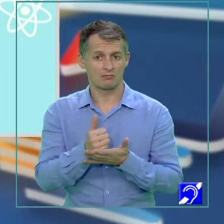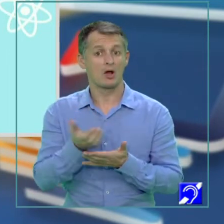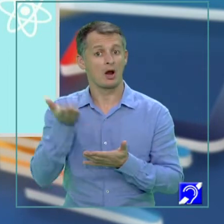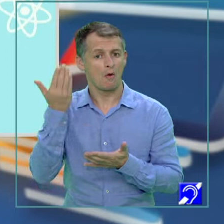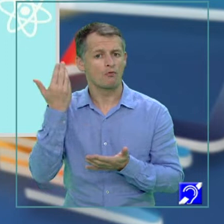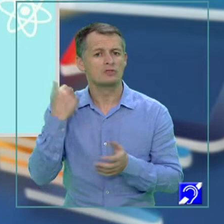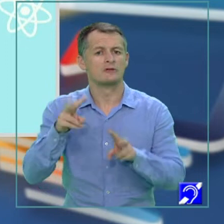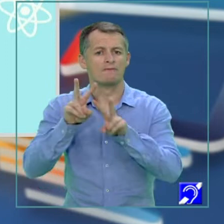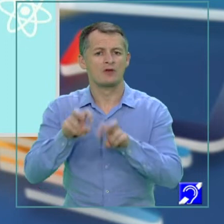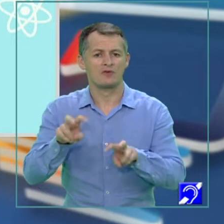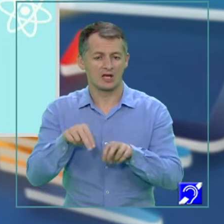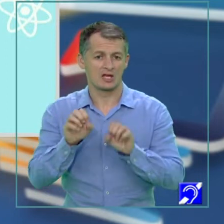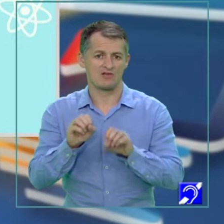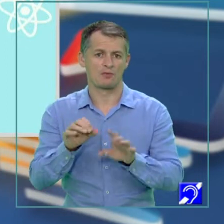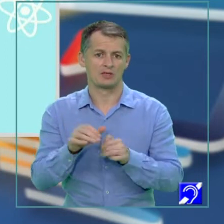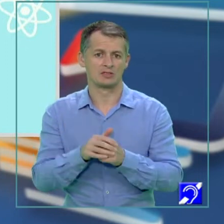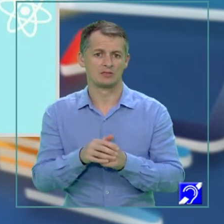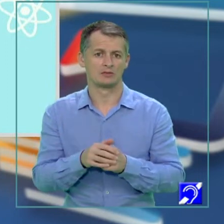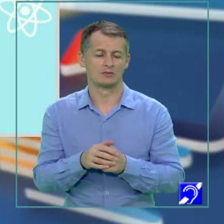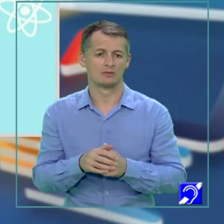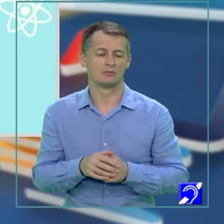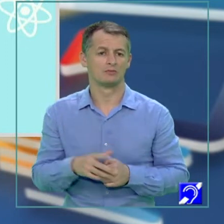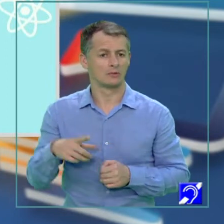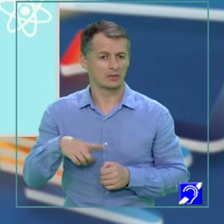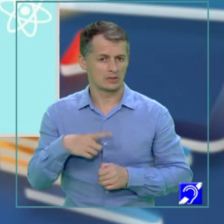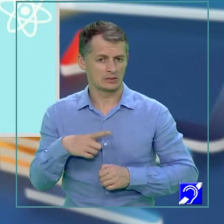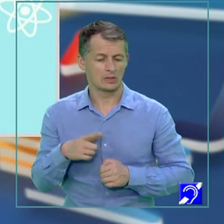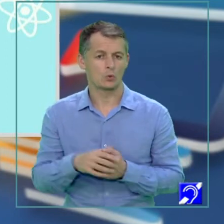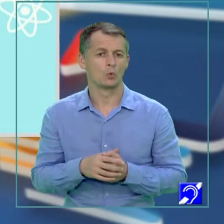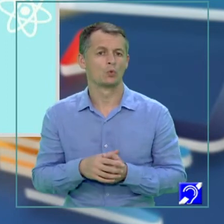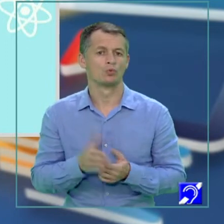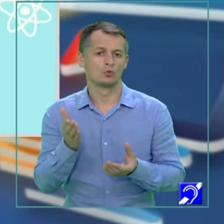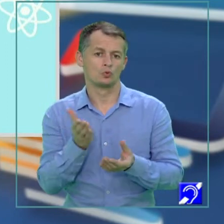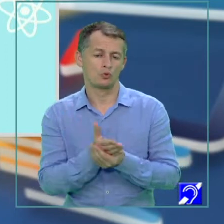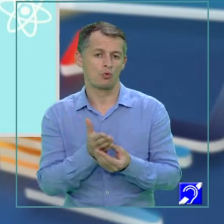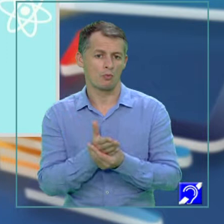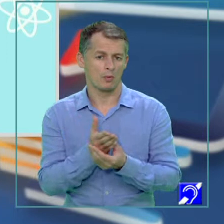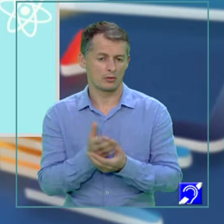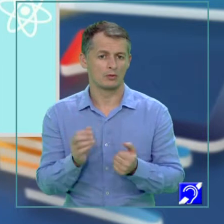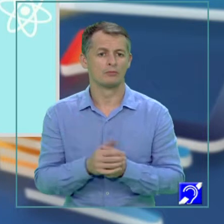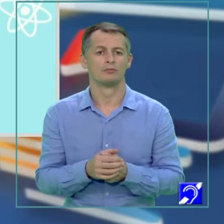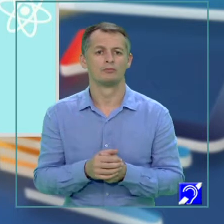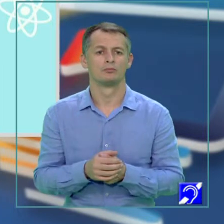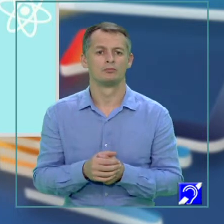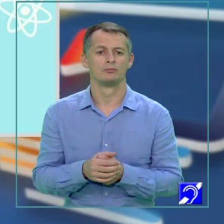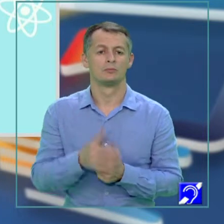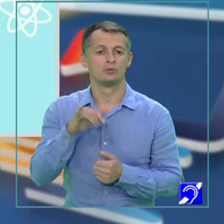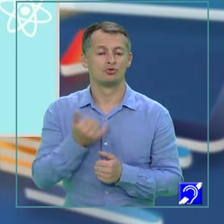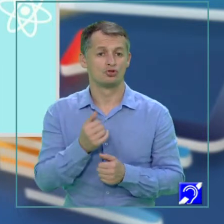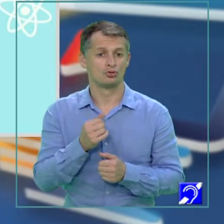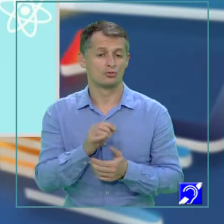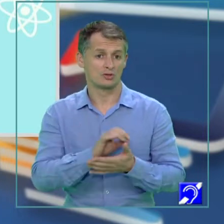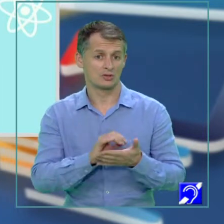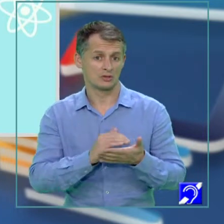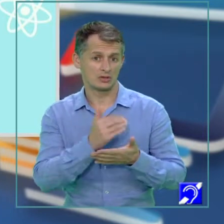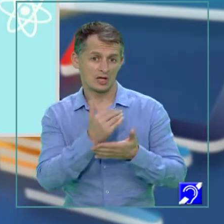prin urmare există o componentă documentară implicată, dar textul presupune și transmiterea unor